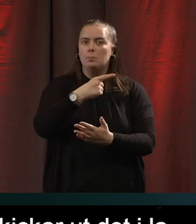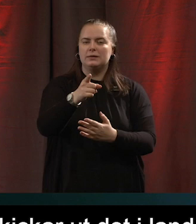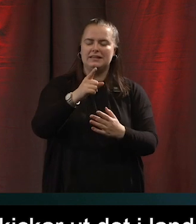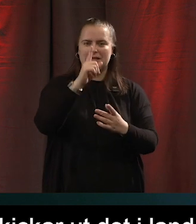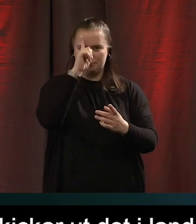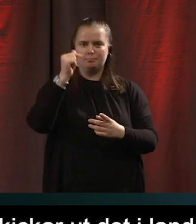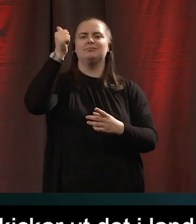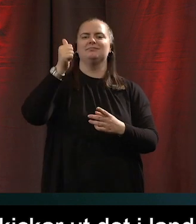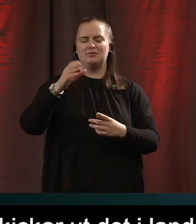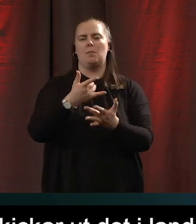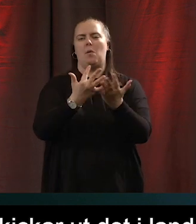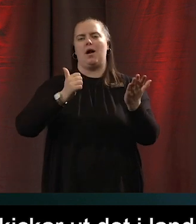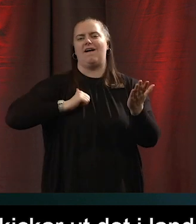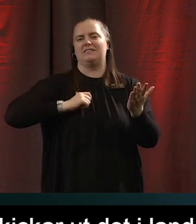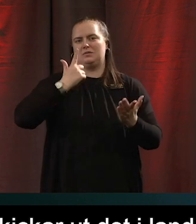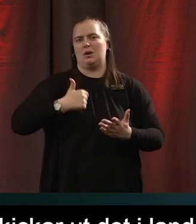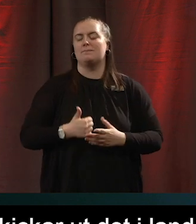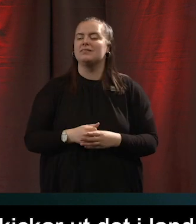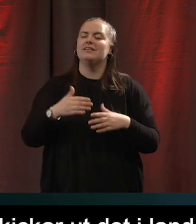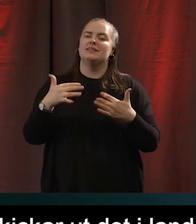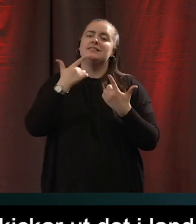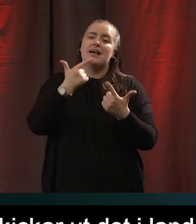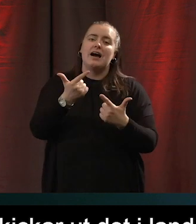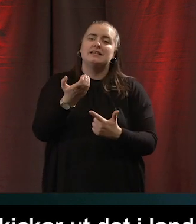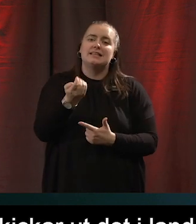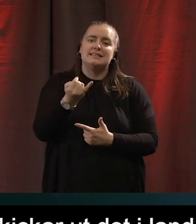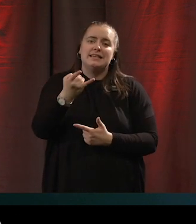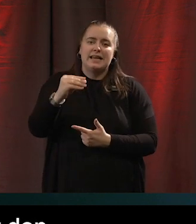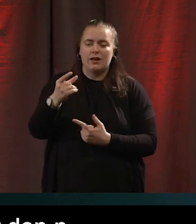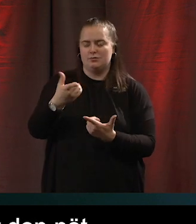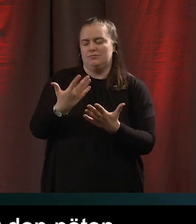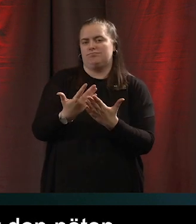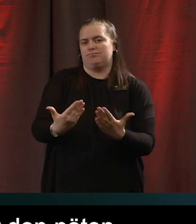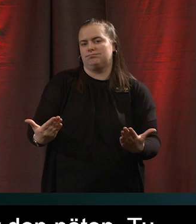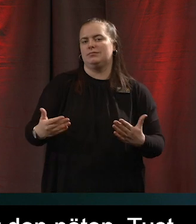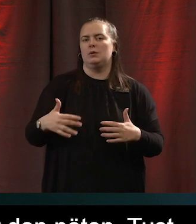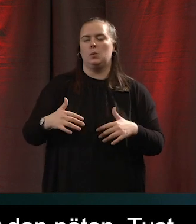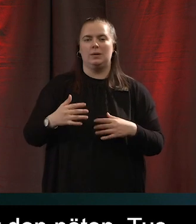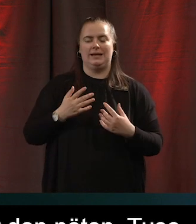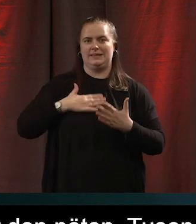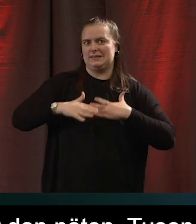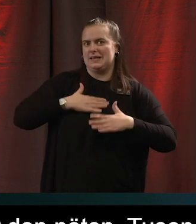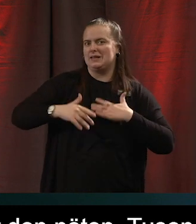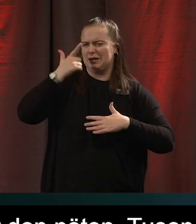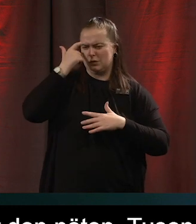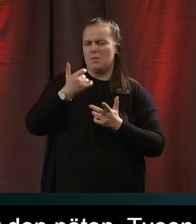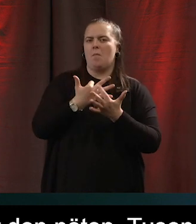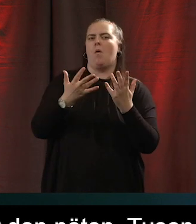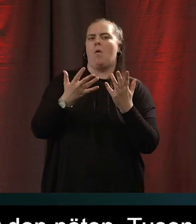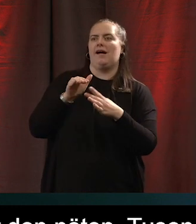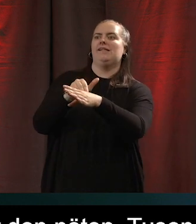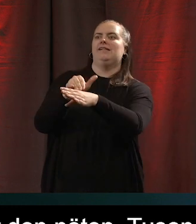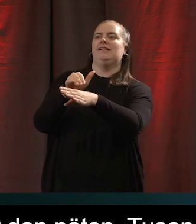nöten tusen tack Cecilia för att du tog dig tid att komma och tala det här var helt fascinerande och jag tror att du kommer att bli stormad på LinkedIn och här